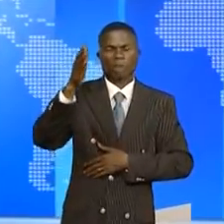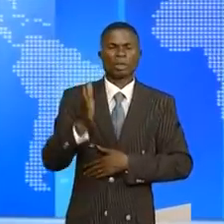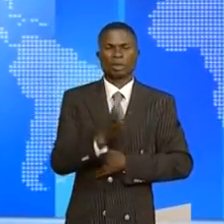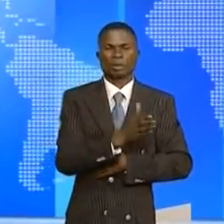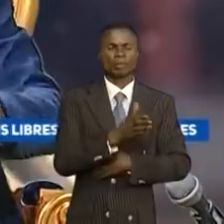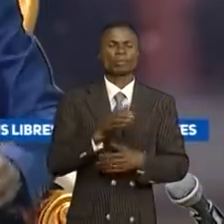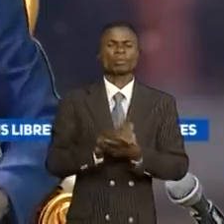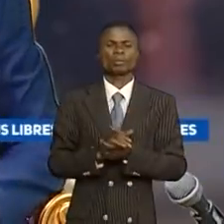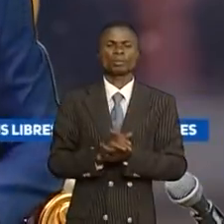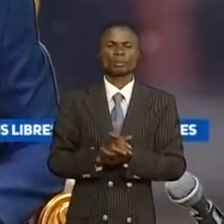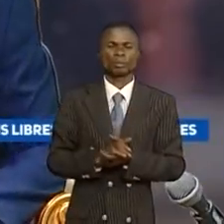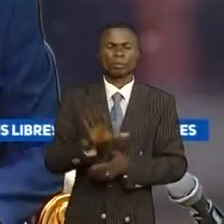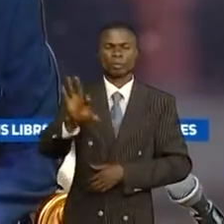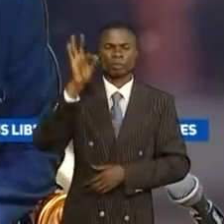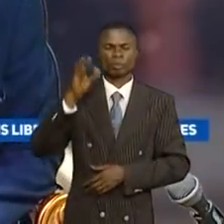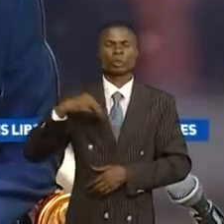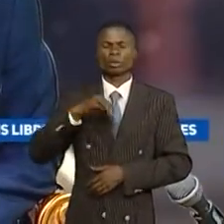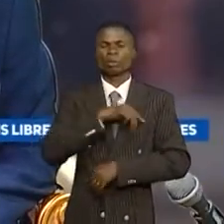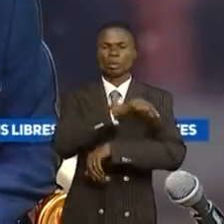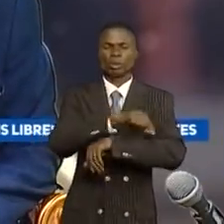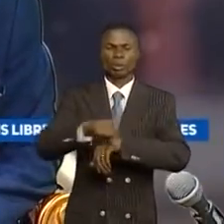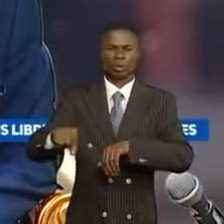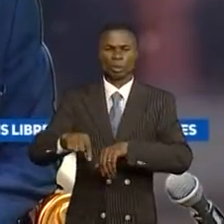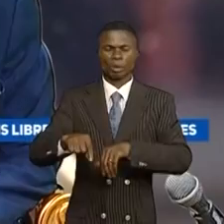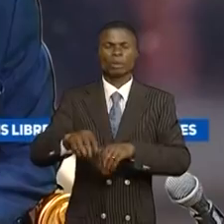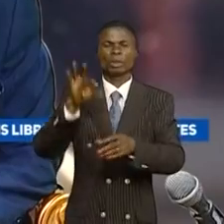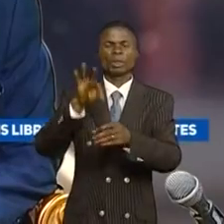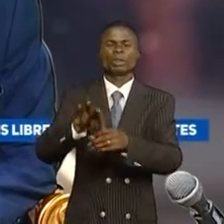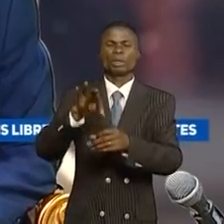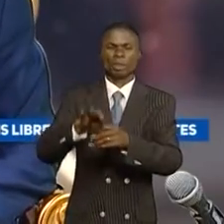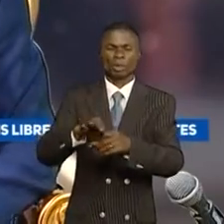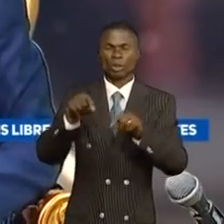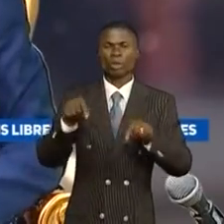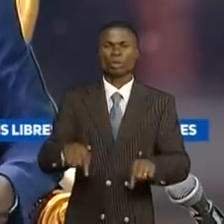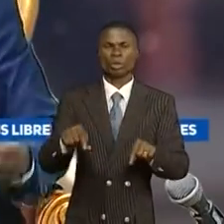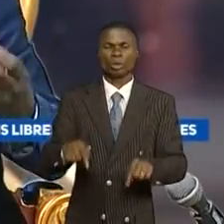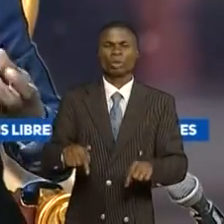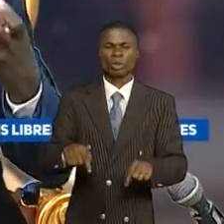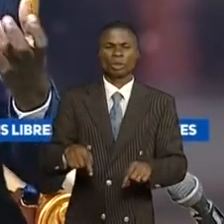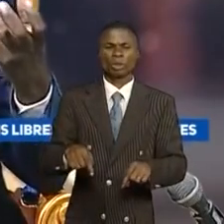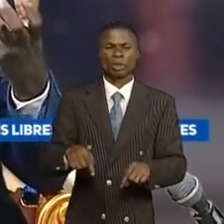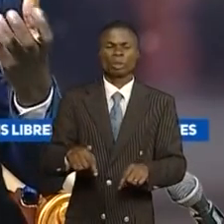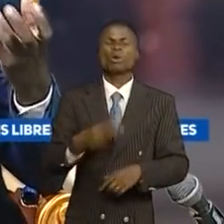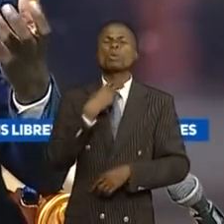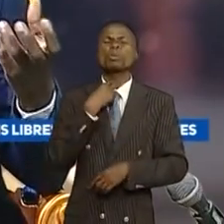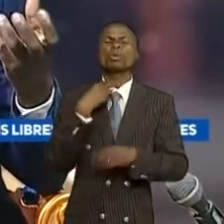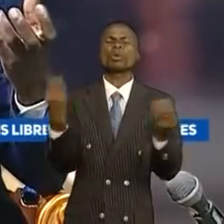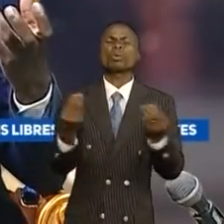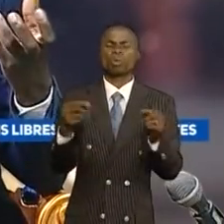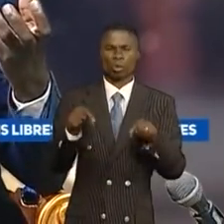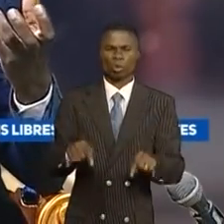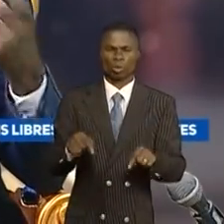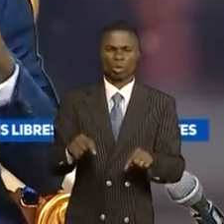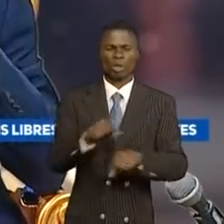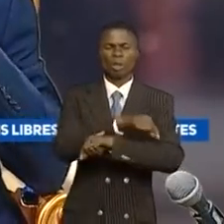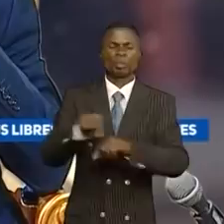suivi. La désignation des membres du bureau de la CENI aujourd'hui, qu'est-ce qui bloque encore aujourd'hui cette